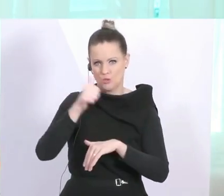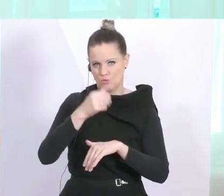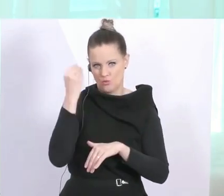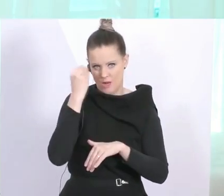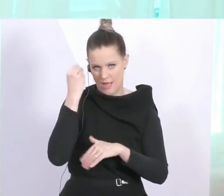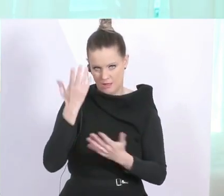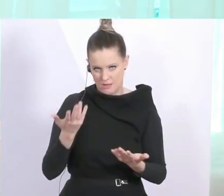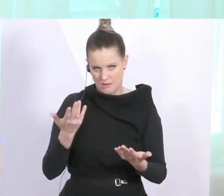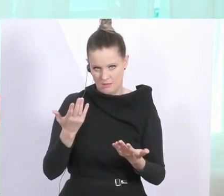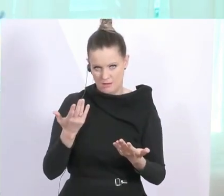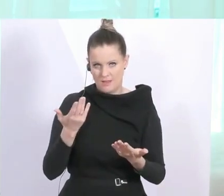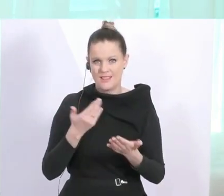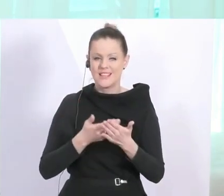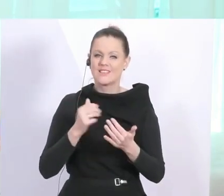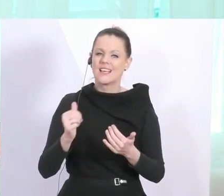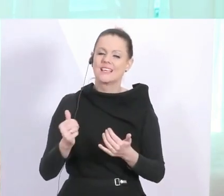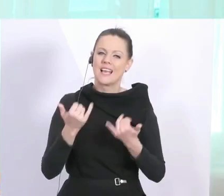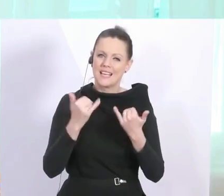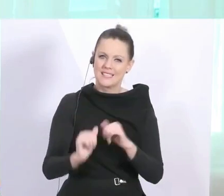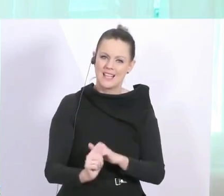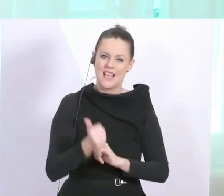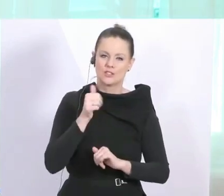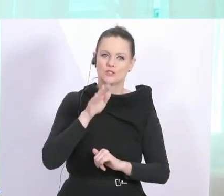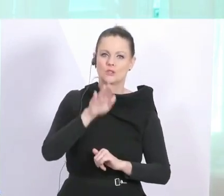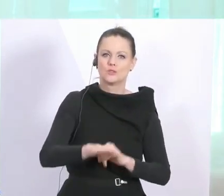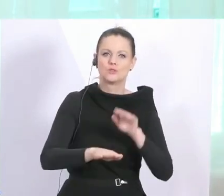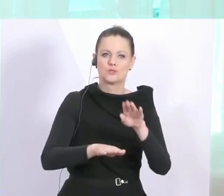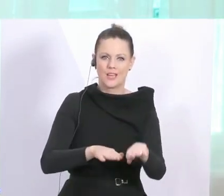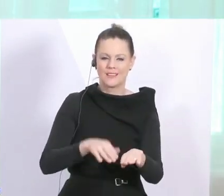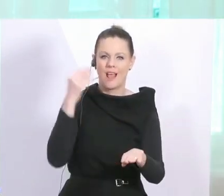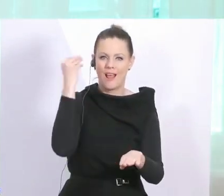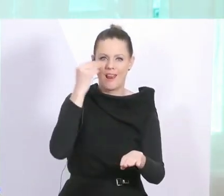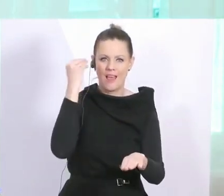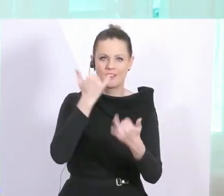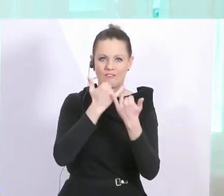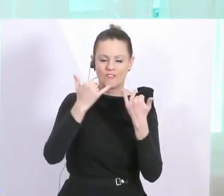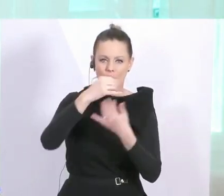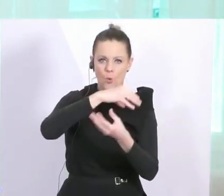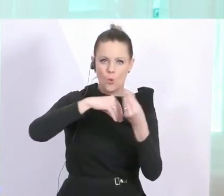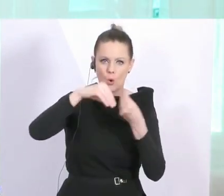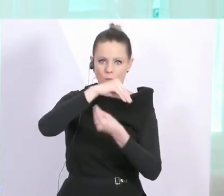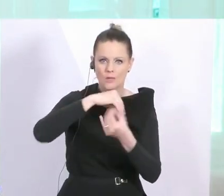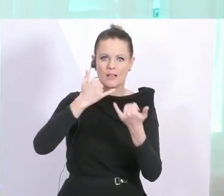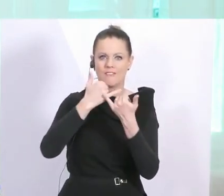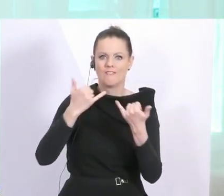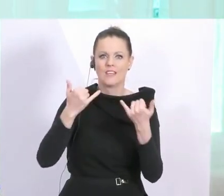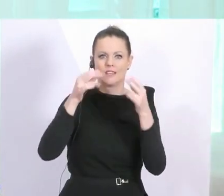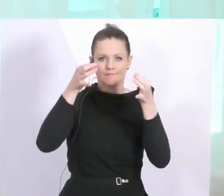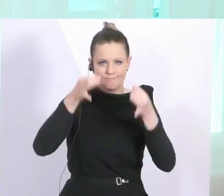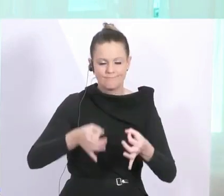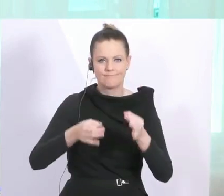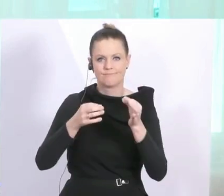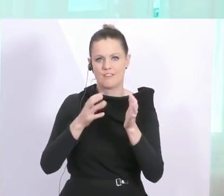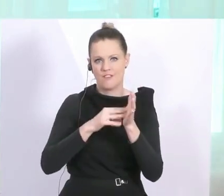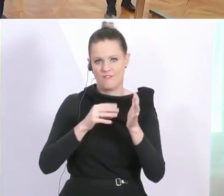wird. Deswegen diese erste Lernphase, damit wir lernen, wie kann man damit umgehen und wie ist ein richtiger Gebrauch erforderlich.